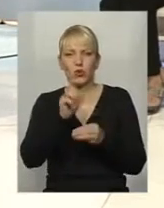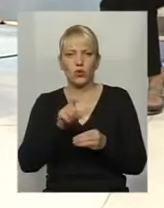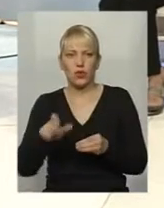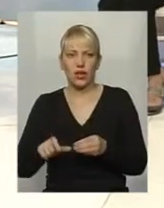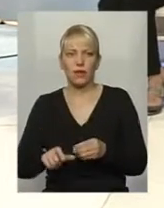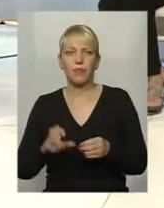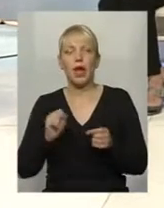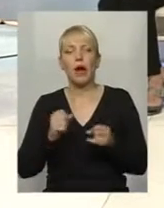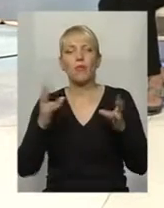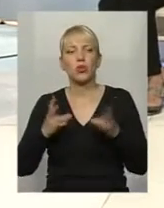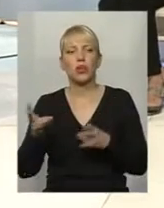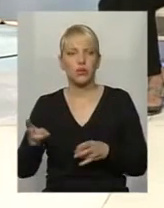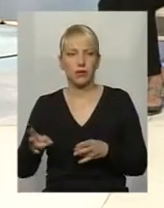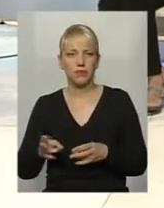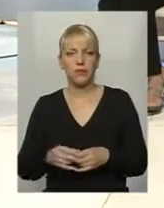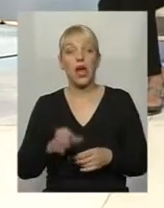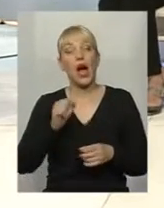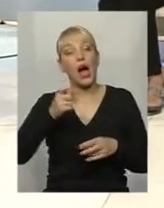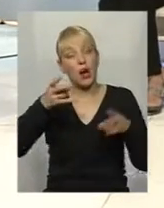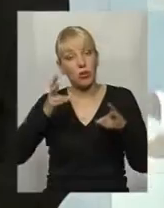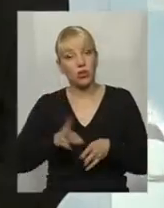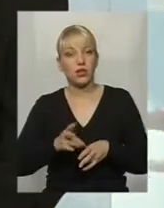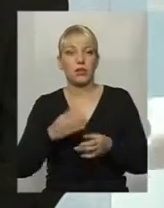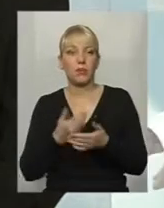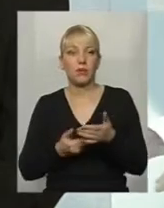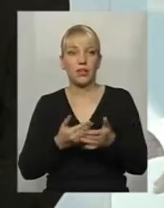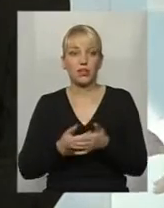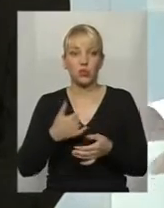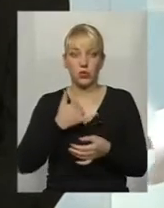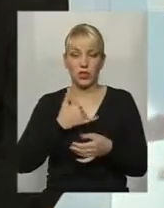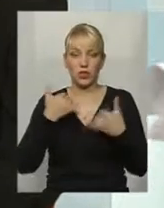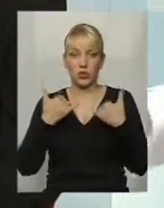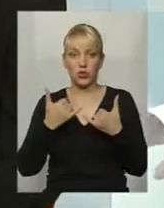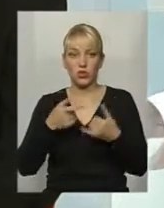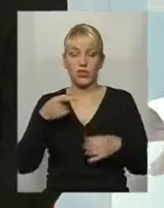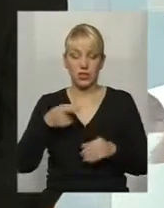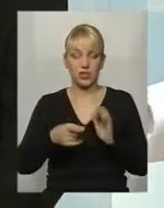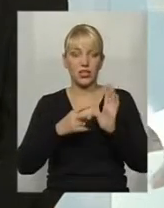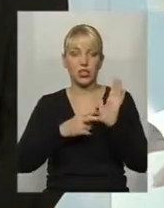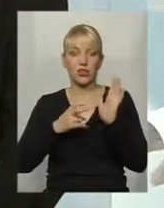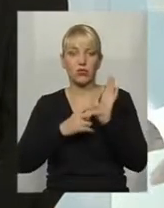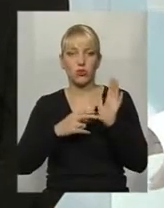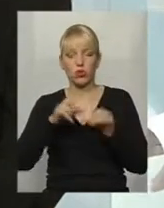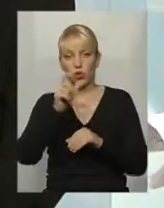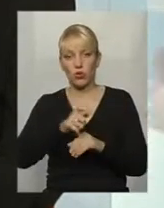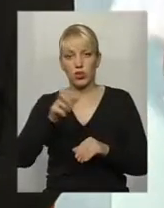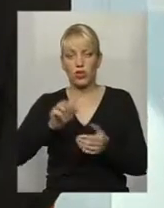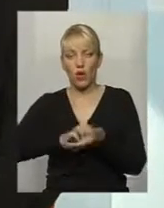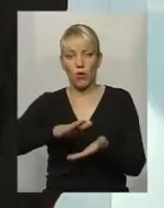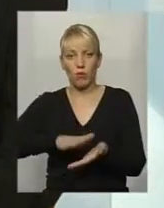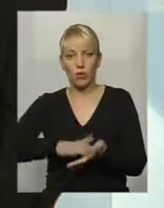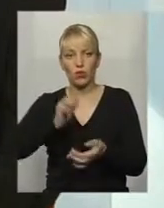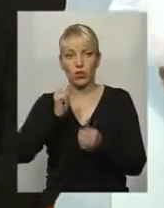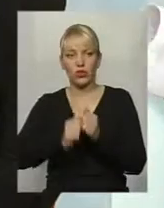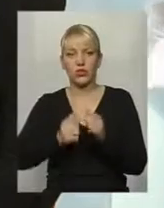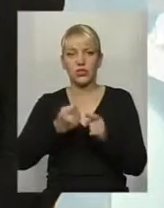передати цим. А потреба? А потреба, ну практично от нас на сьогодні 1700. чоловік на обліку і